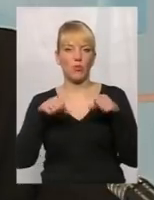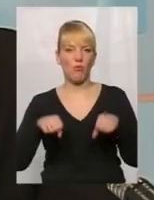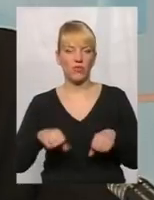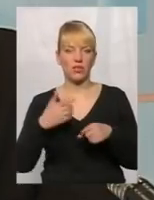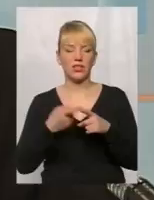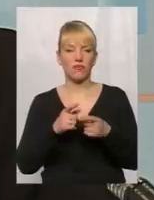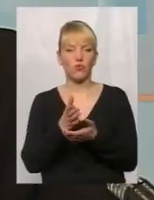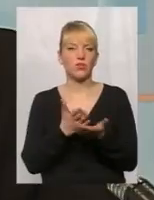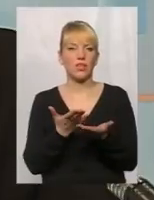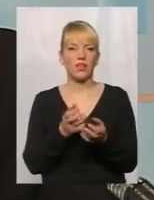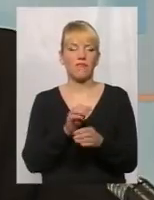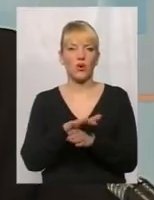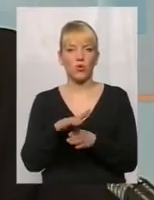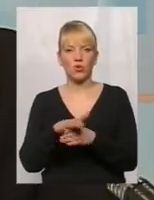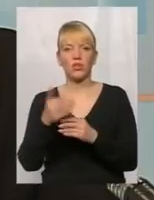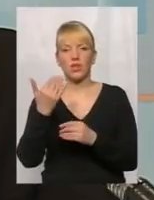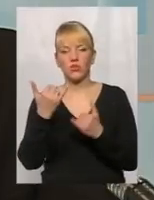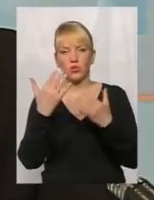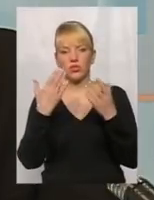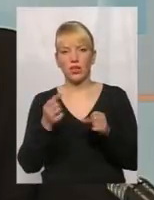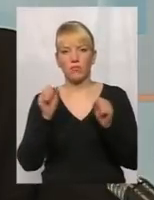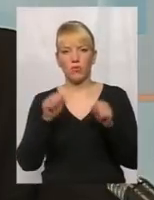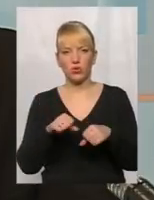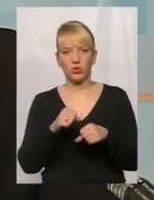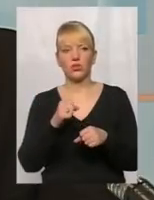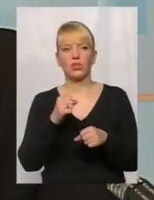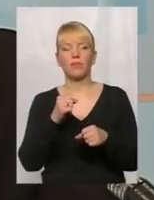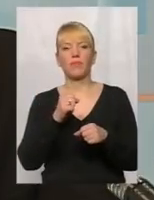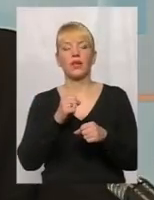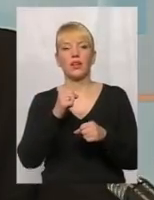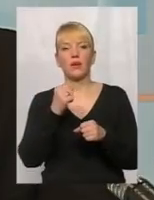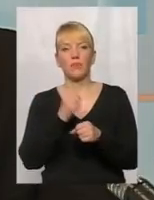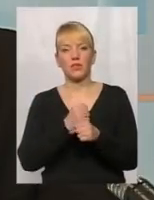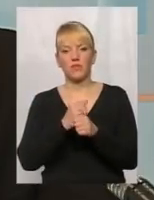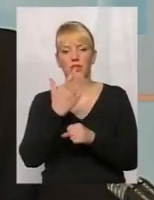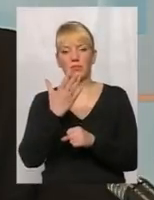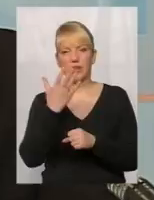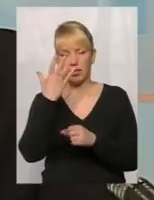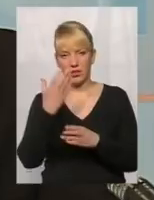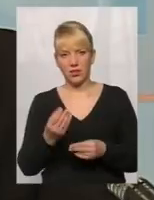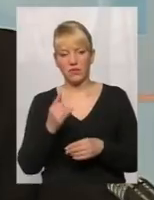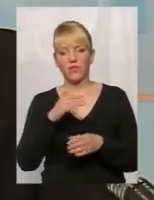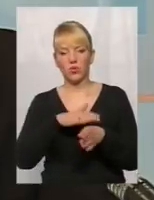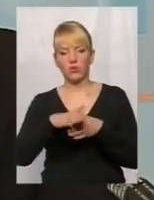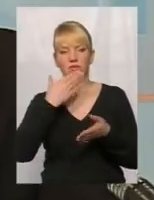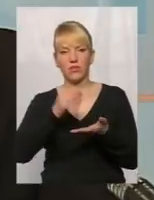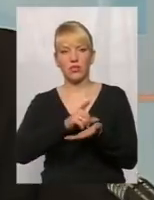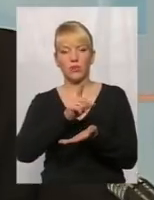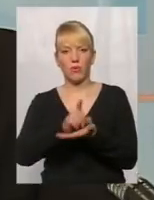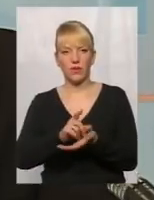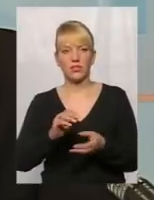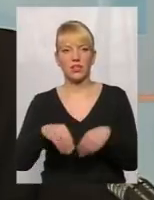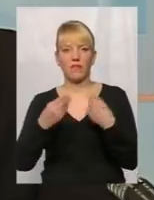функцій, які вони виконують, вони готові на сьогоднішній працювати в п'ятидневному робочому дні, виконувати свої зобов'язання, давати